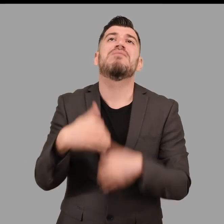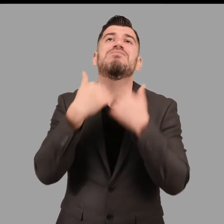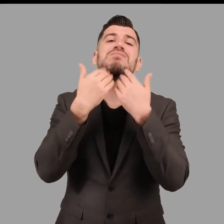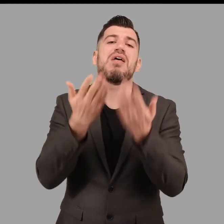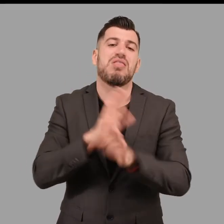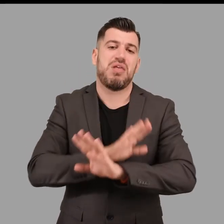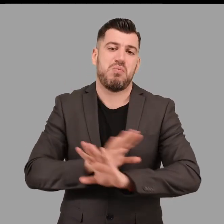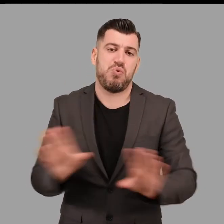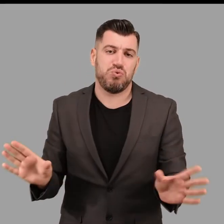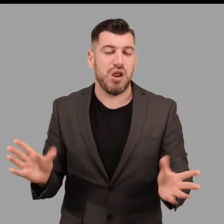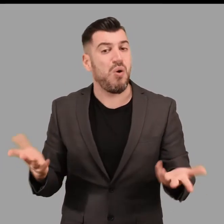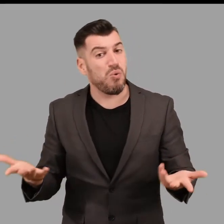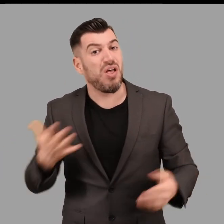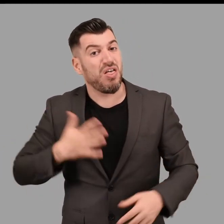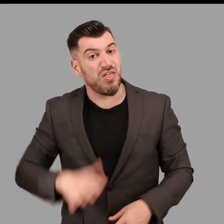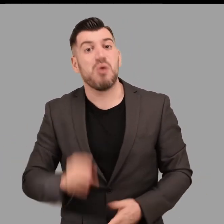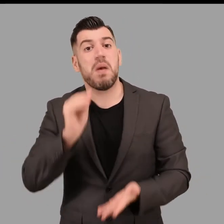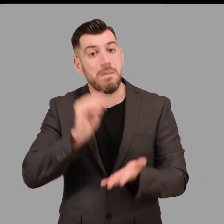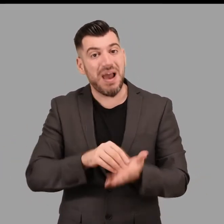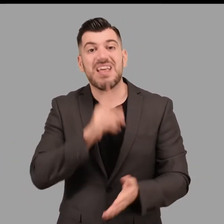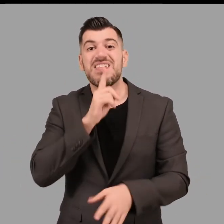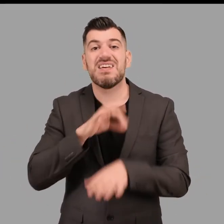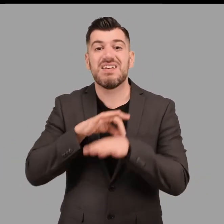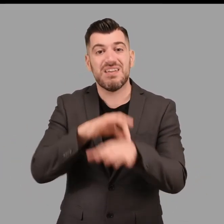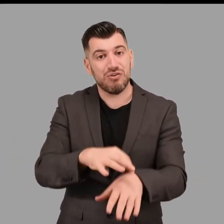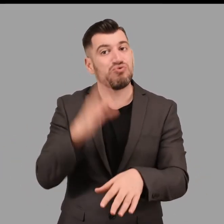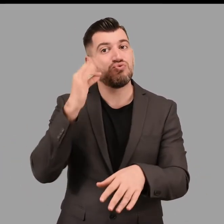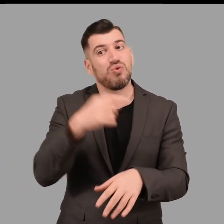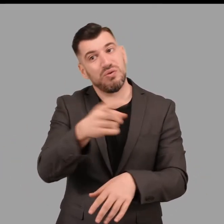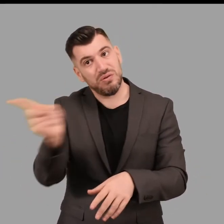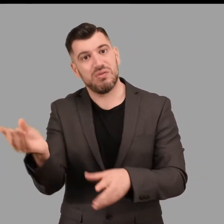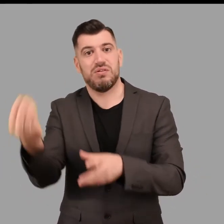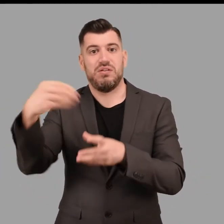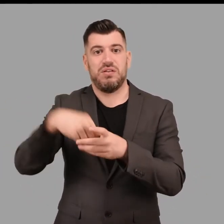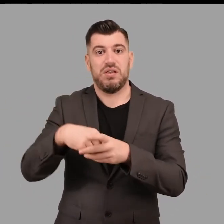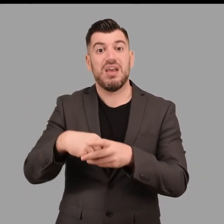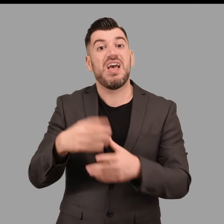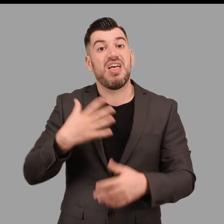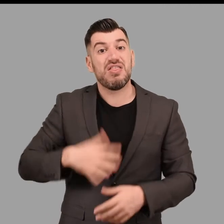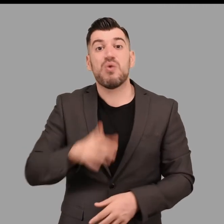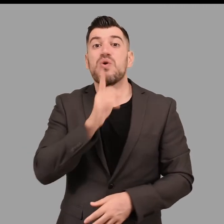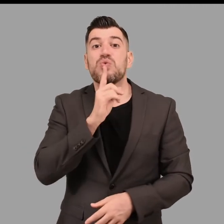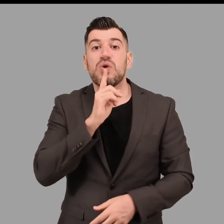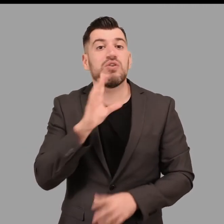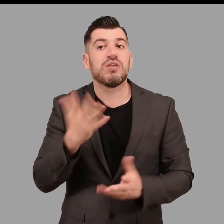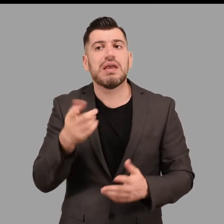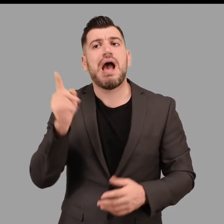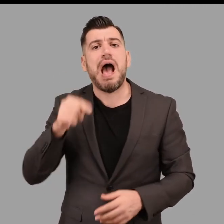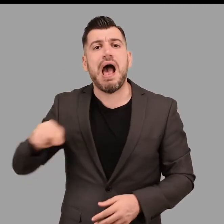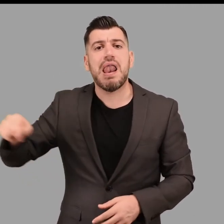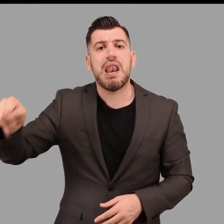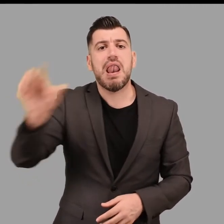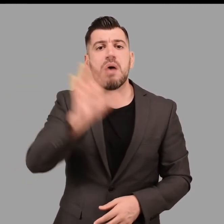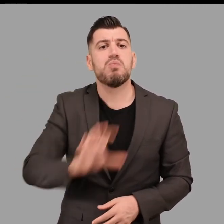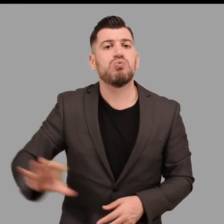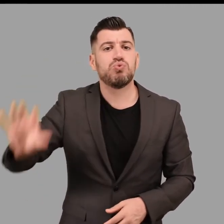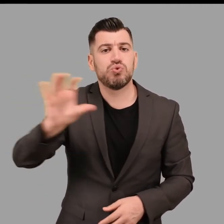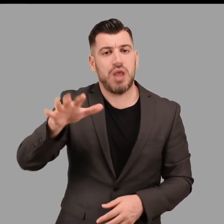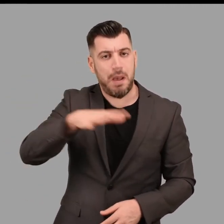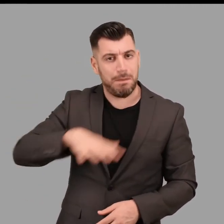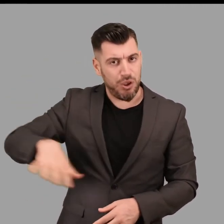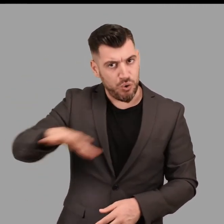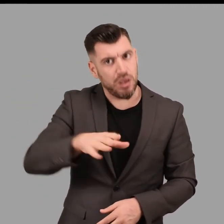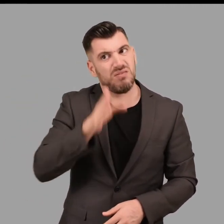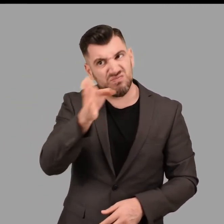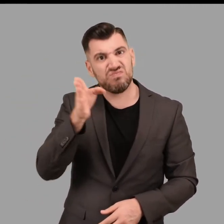μέρα και τη δημιουργία νέων ανάλογων δράσεων σε μουσείο και αρχαιολογικούς χώρους της περιοχής με στόχο την παρουσίαση θεμάτων σχετικά με την